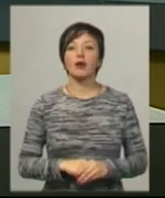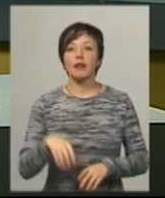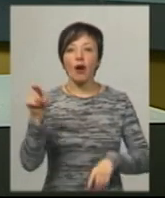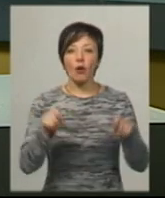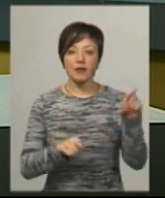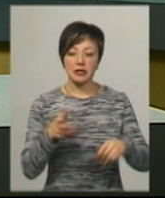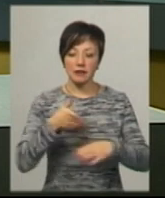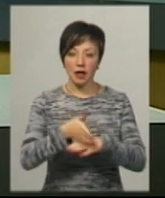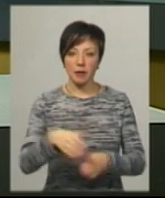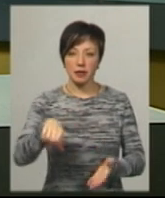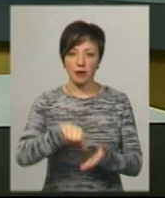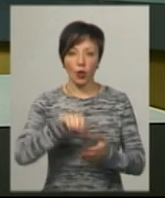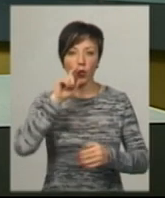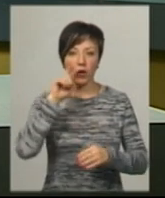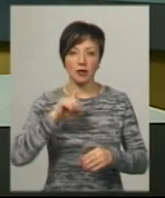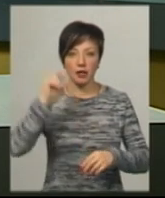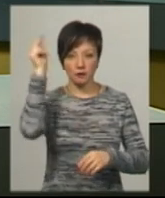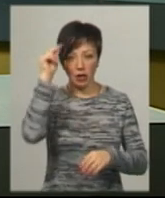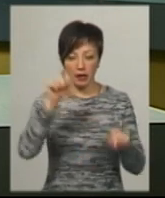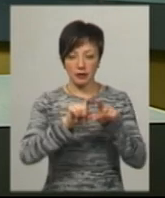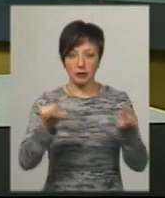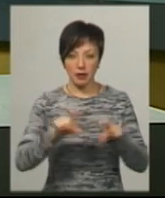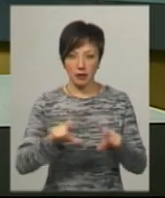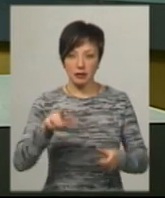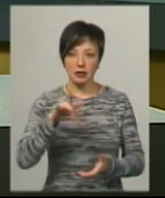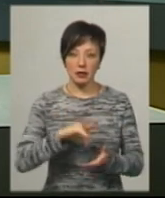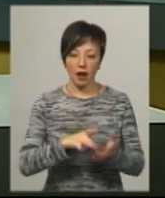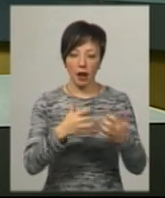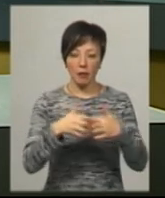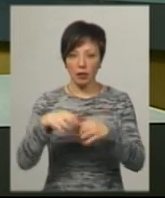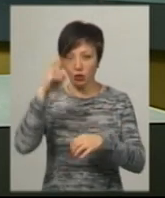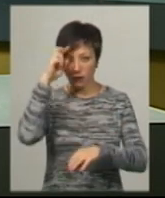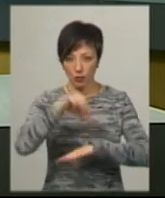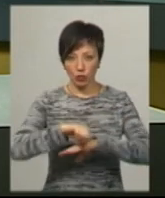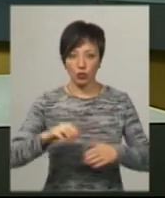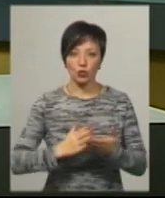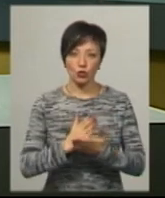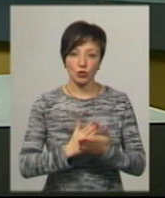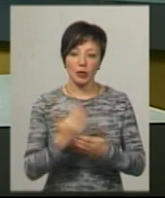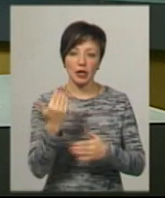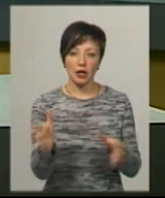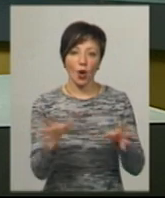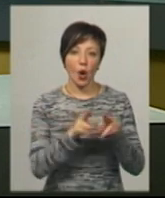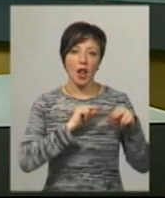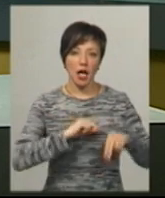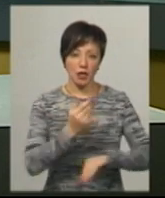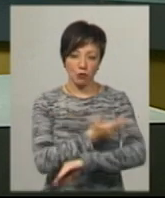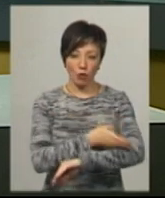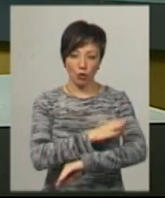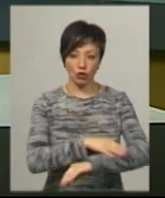конференцію завітали представників українських навчальних закладів Центрального апарату Державної прикордонної служби та їхні колеги з Польщі.